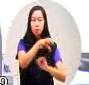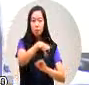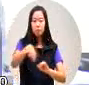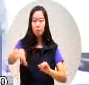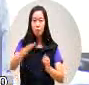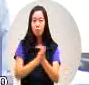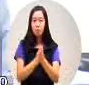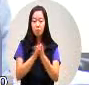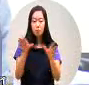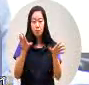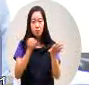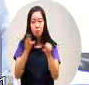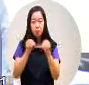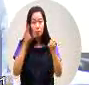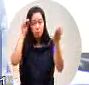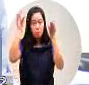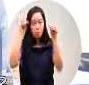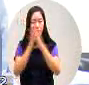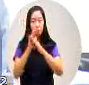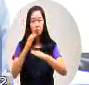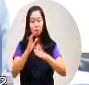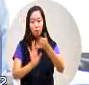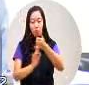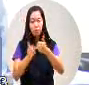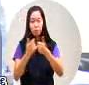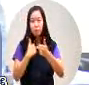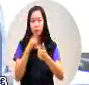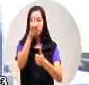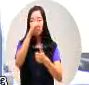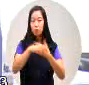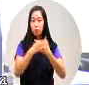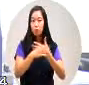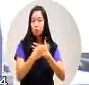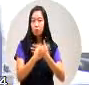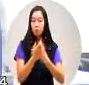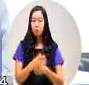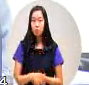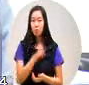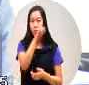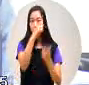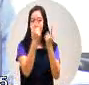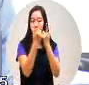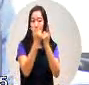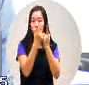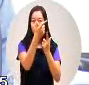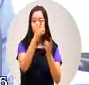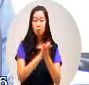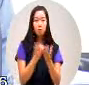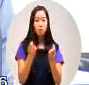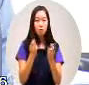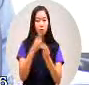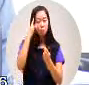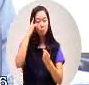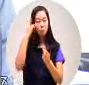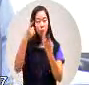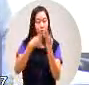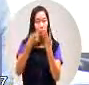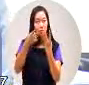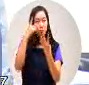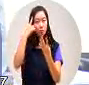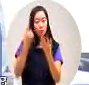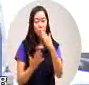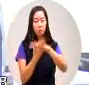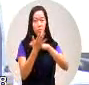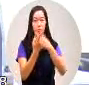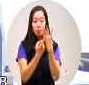资讯委员又在承办这个协会我一个亲戚了在台北他是创业就是产业的这种